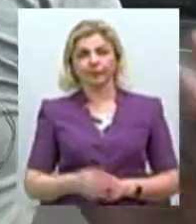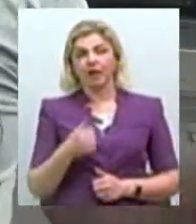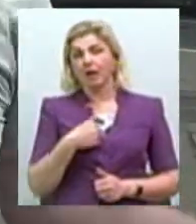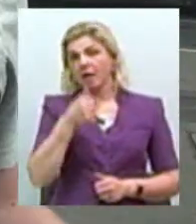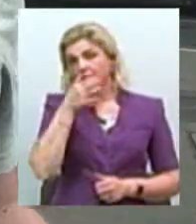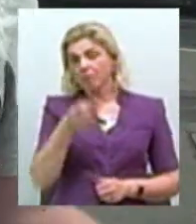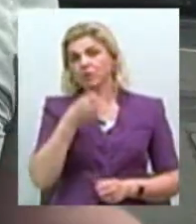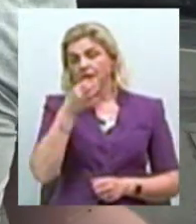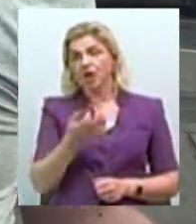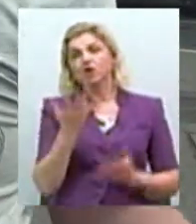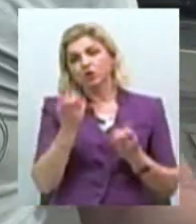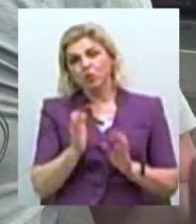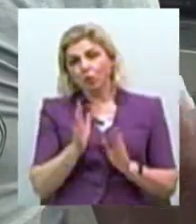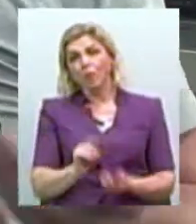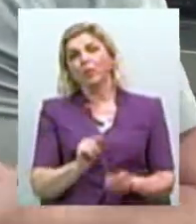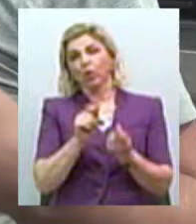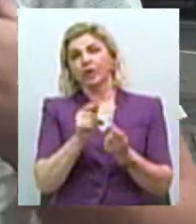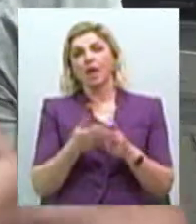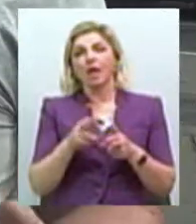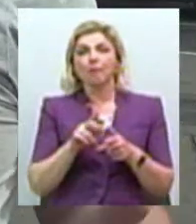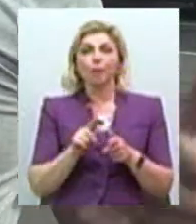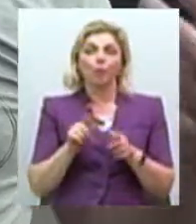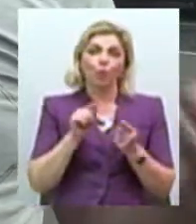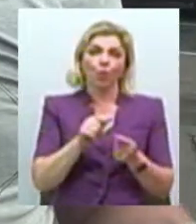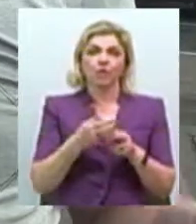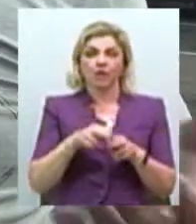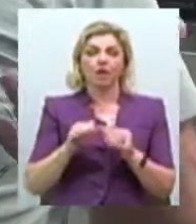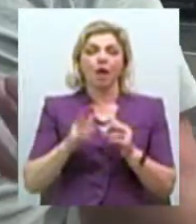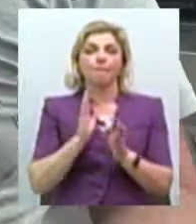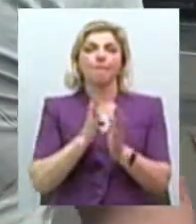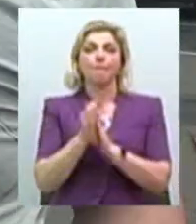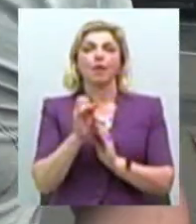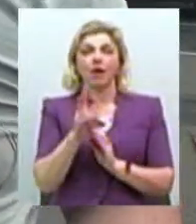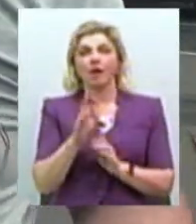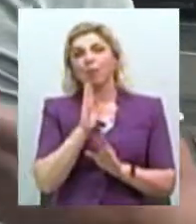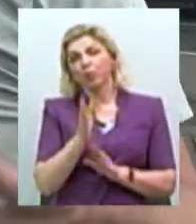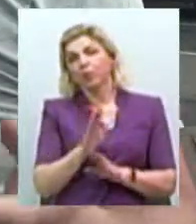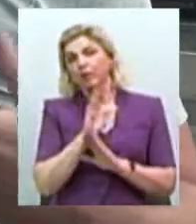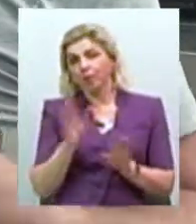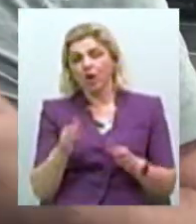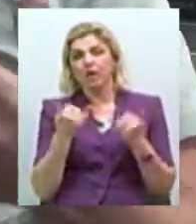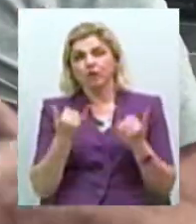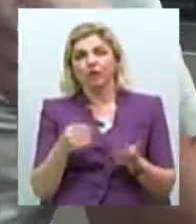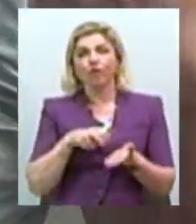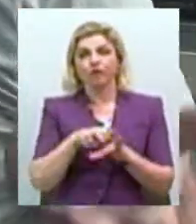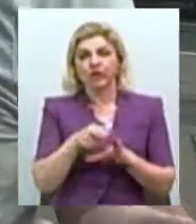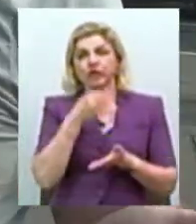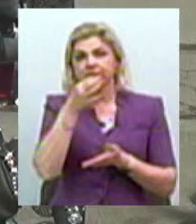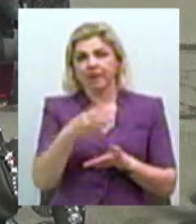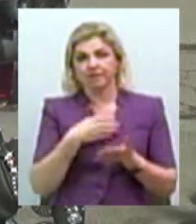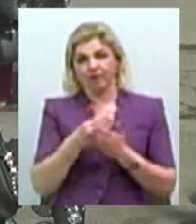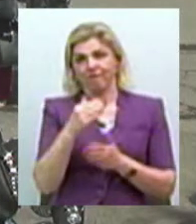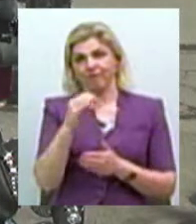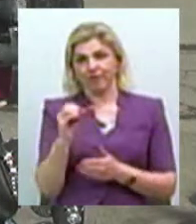сказати, будемо ми ще протестувати проти цього парку, чи не будемо. Сьогодні ми вийшли висказати своє, так сказати, феер.